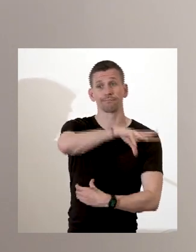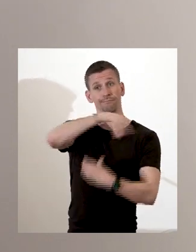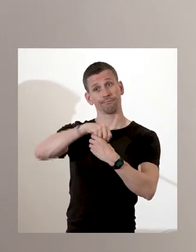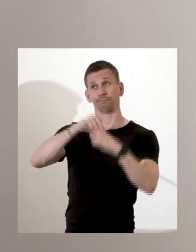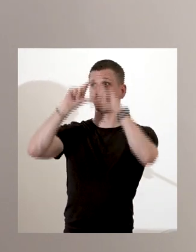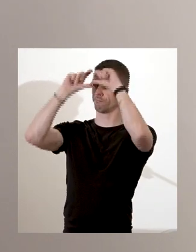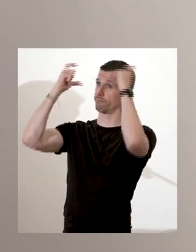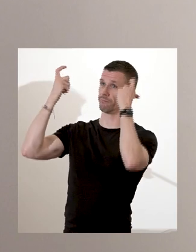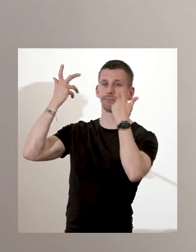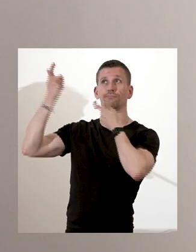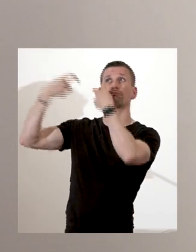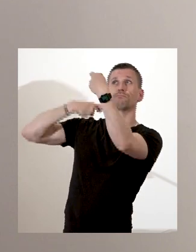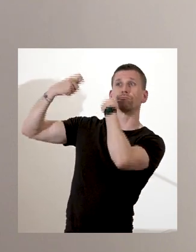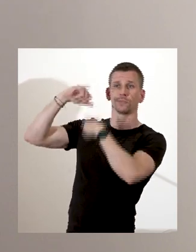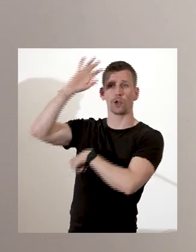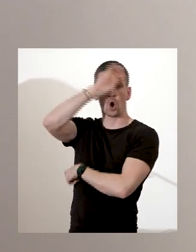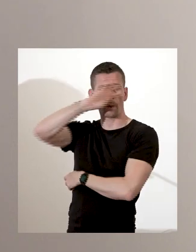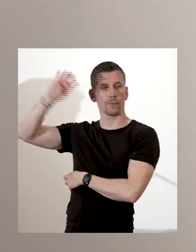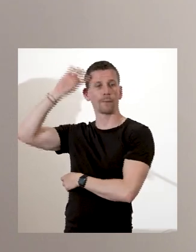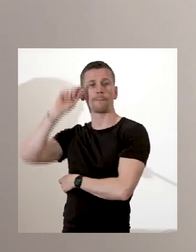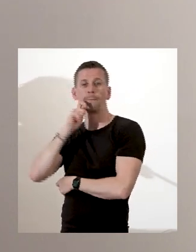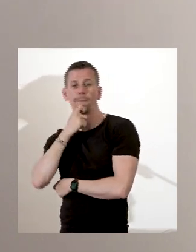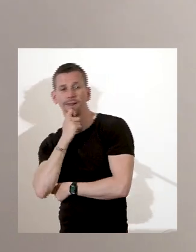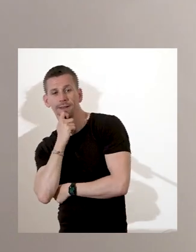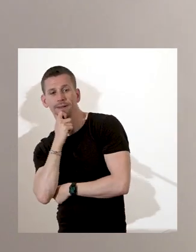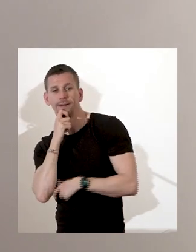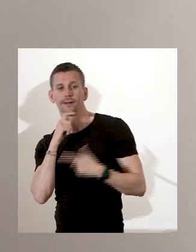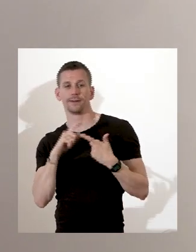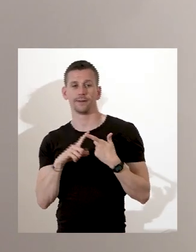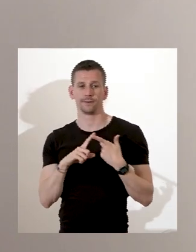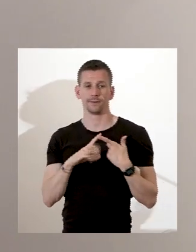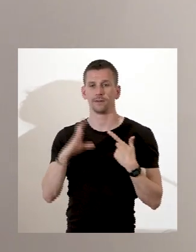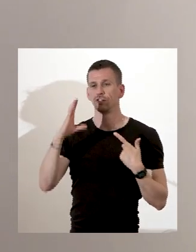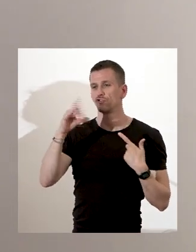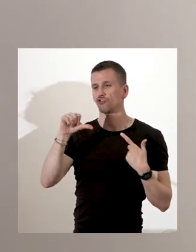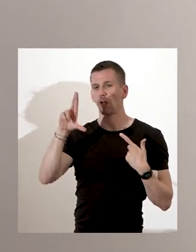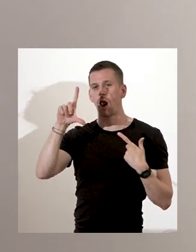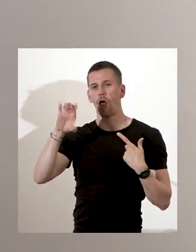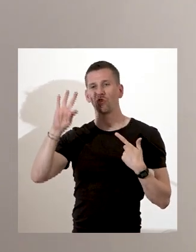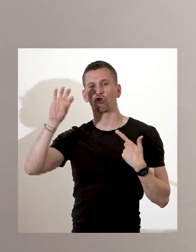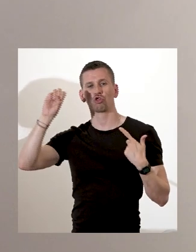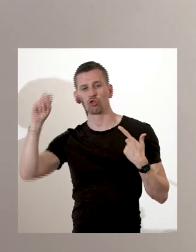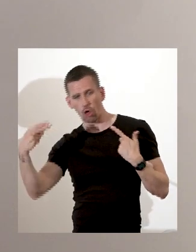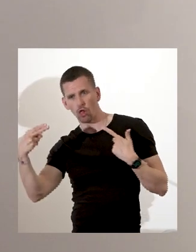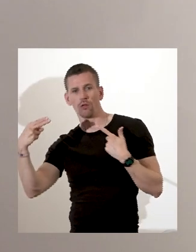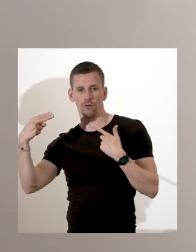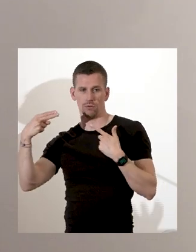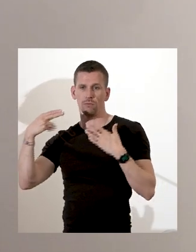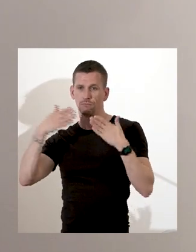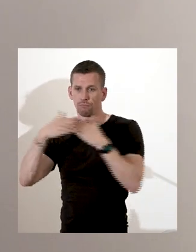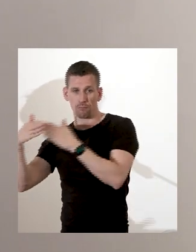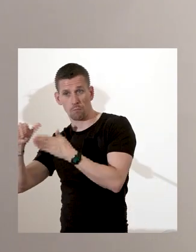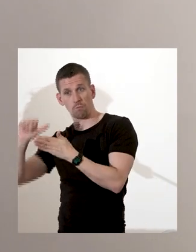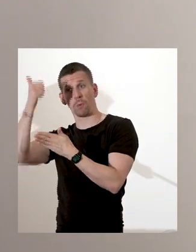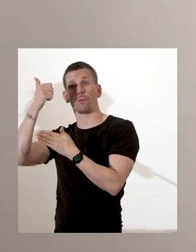de traite en Amérique du Nord, derrière Charleston. Il y a des esclaves afro-descendants dans l'ensemble de la province. Ils représentent jusqu'à